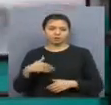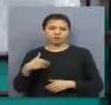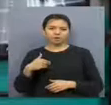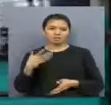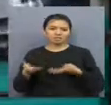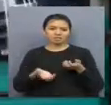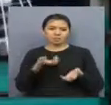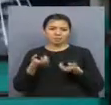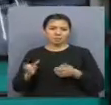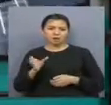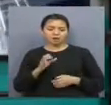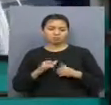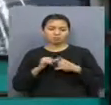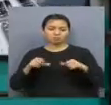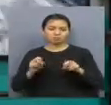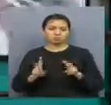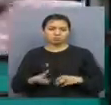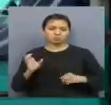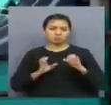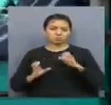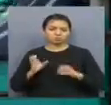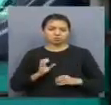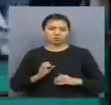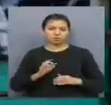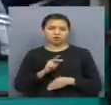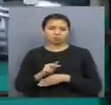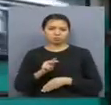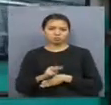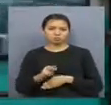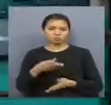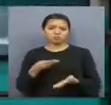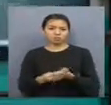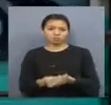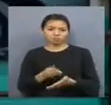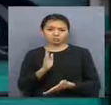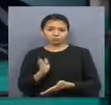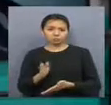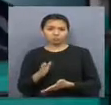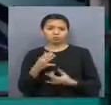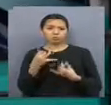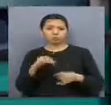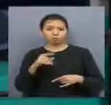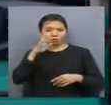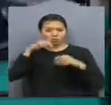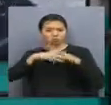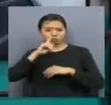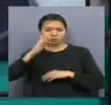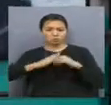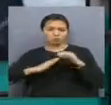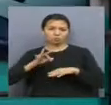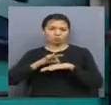қазбаларды байыту мамандыға студенттерімен оқтыушыларына шәкіртақы бөліп, жетелде тәжіребеден өтулеріне